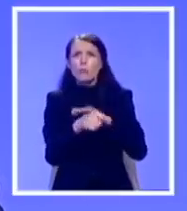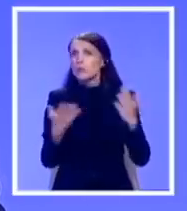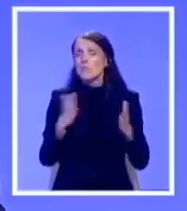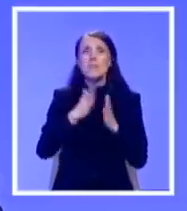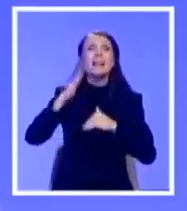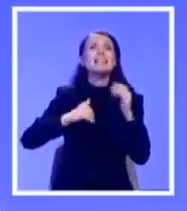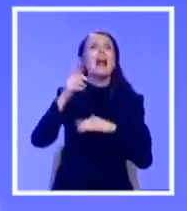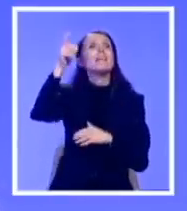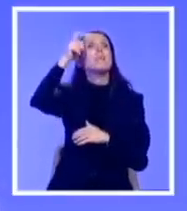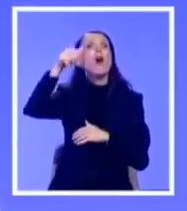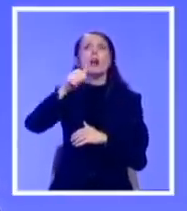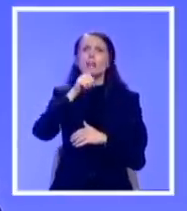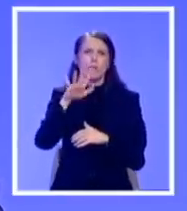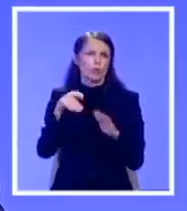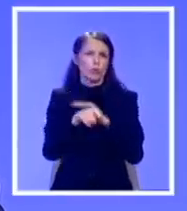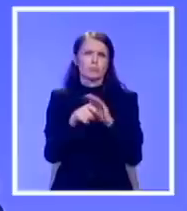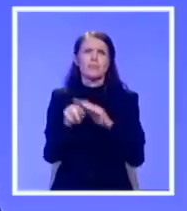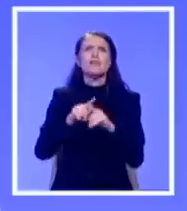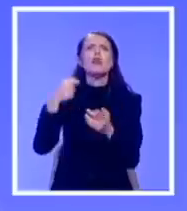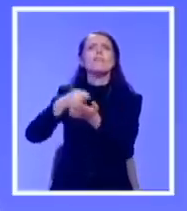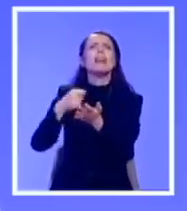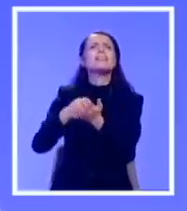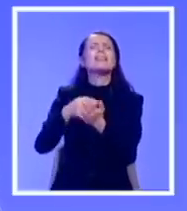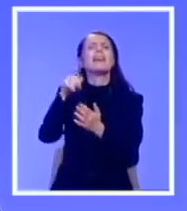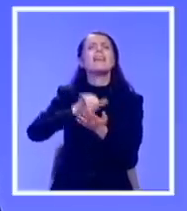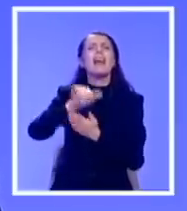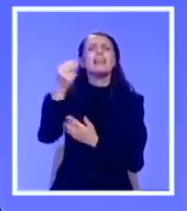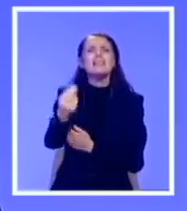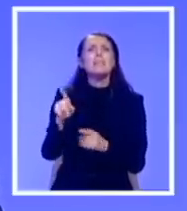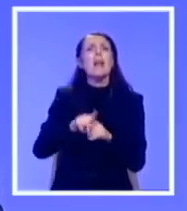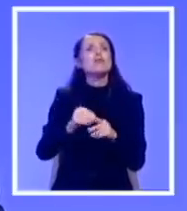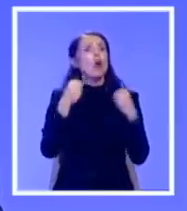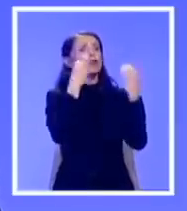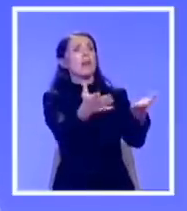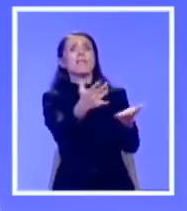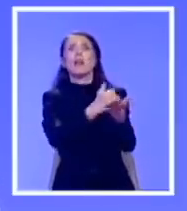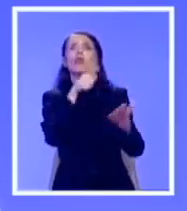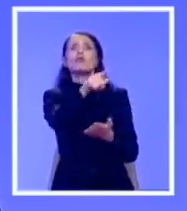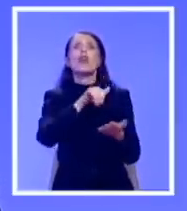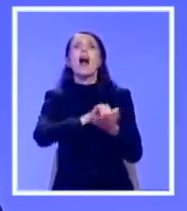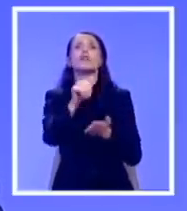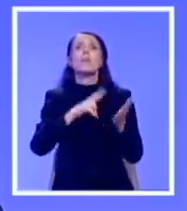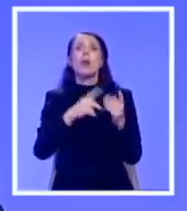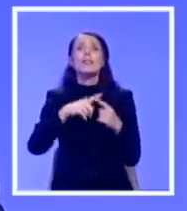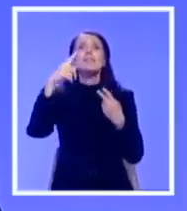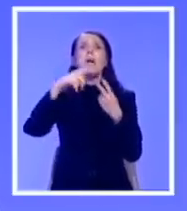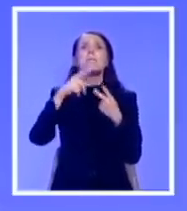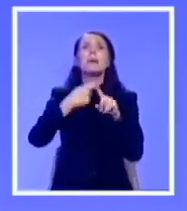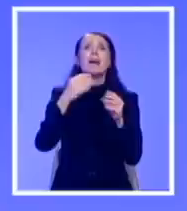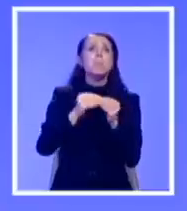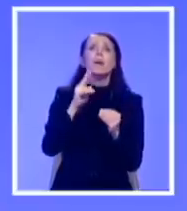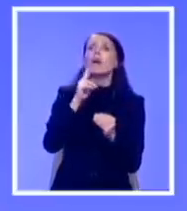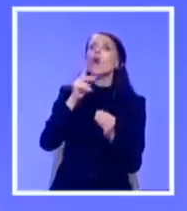izgradnje Beograda na vodi, osnivanje i finansiranje Air Srbije, davanje u koncesiju aerodroma Nikola Tesla, prodaja PKB-a nepostojećim Arapima,